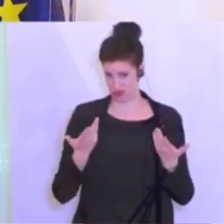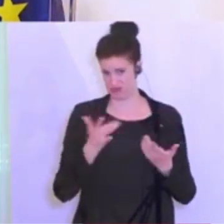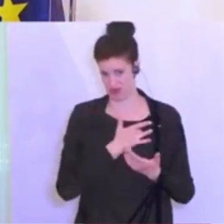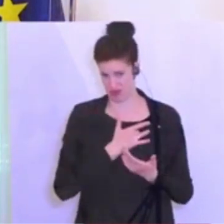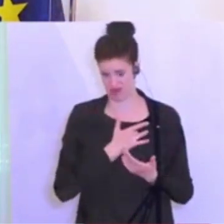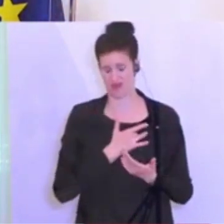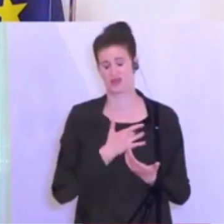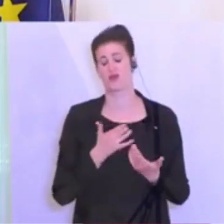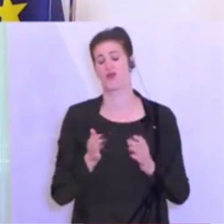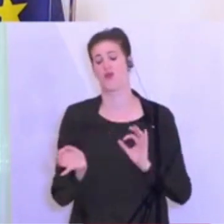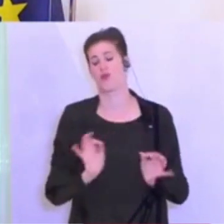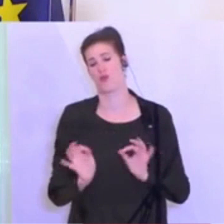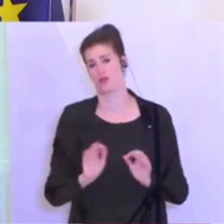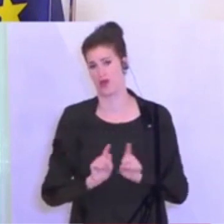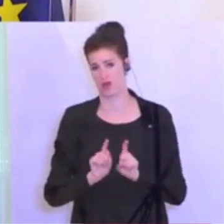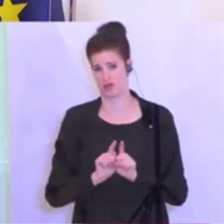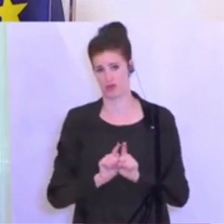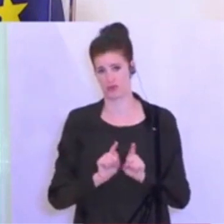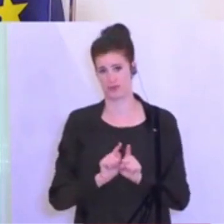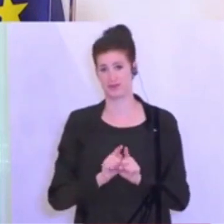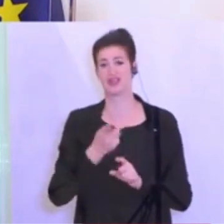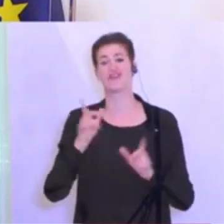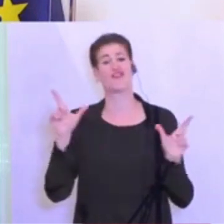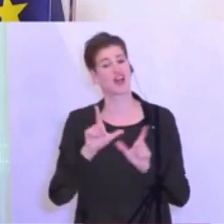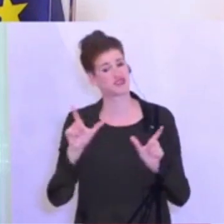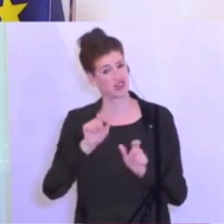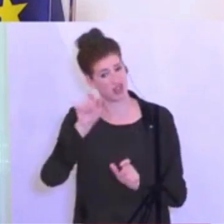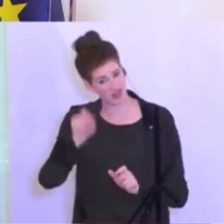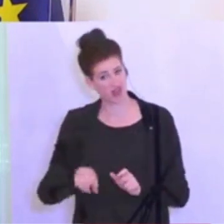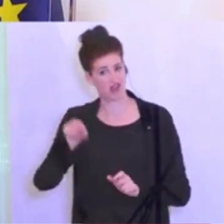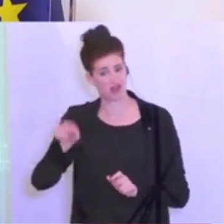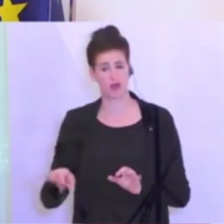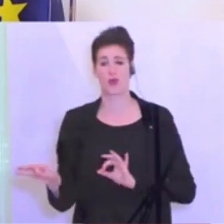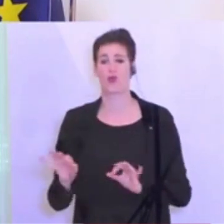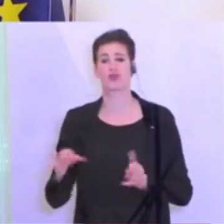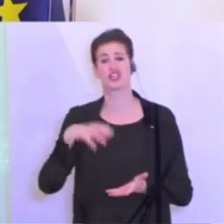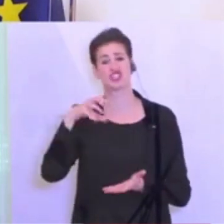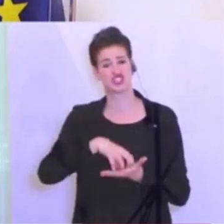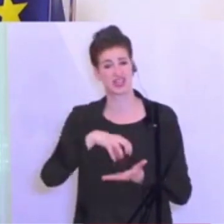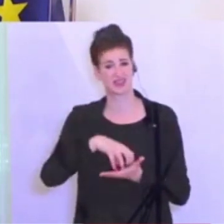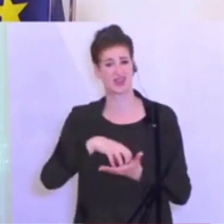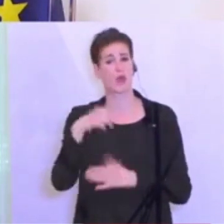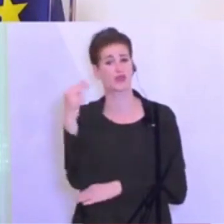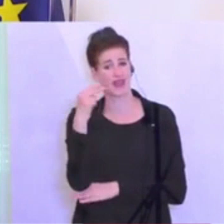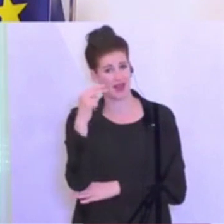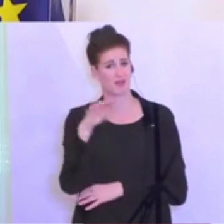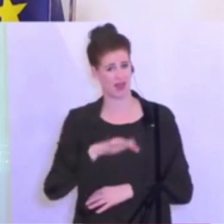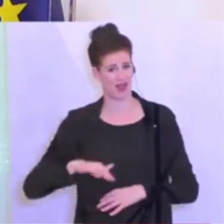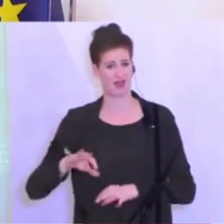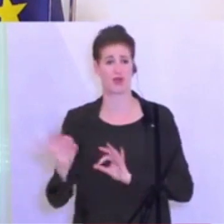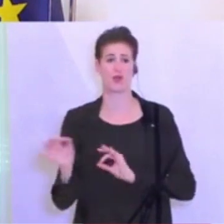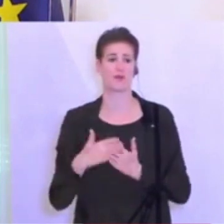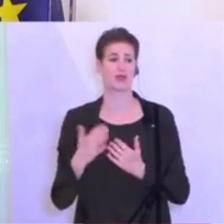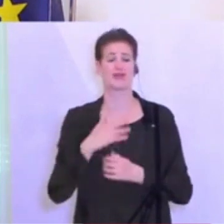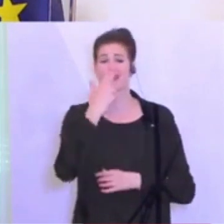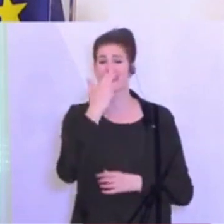viel geschehen ist. Das betrifft den Bereich der Veranstalter. Das betrifft den Bereich der Städtehotellerie. Das betrifft den Bereich